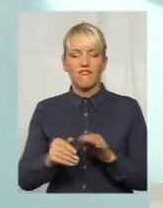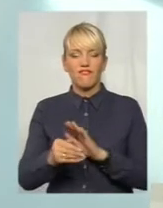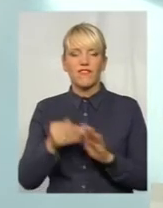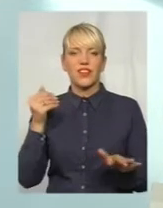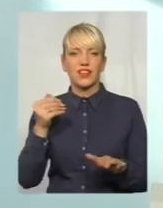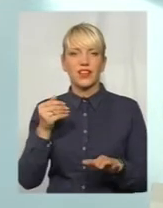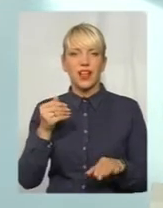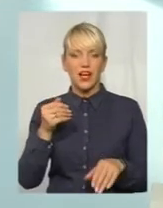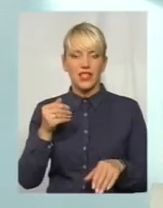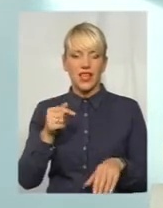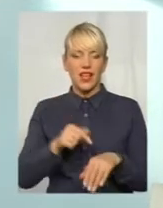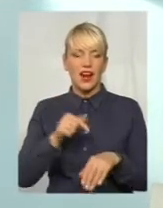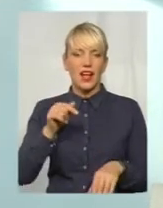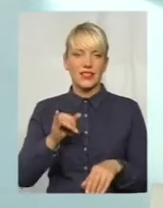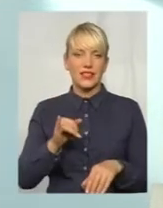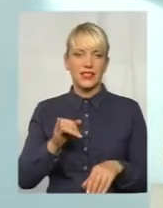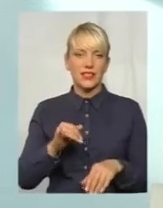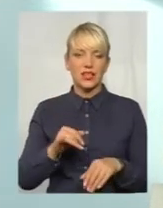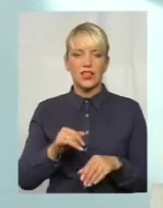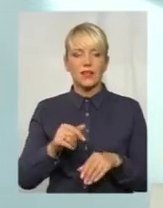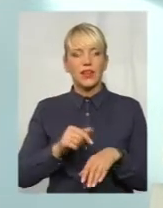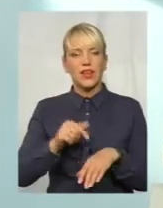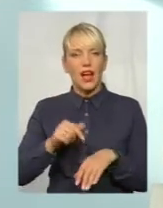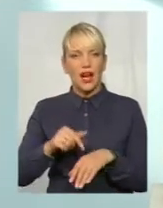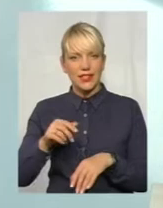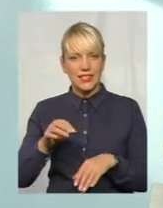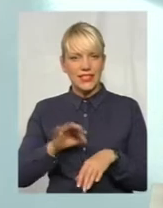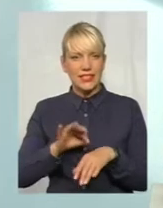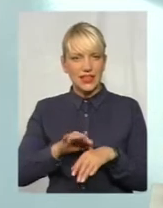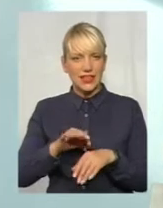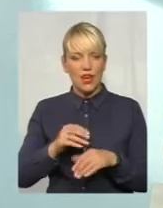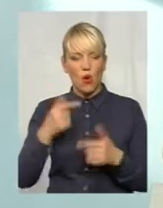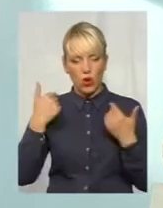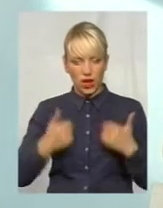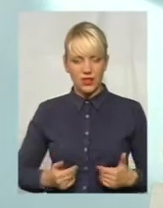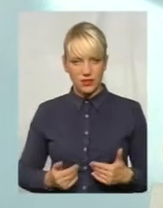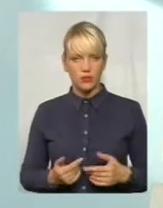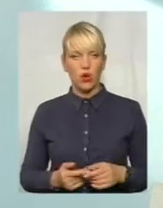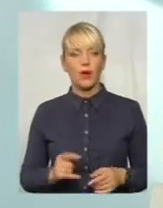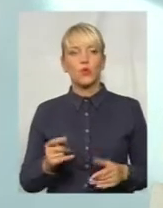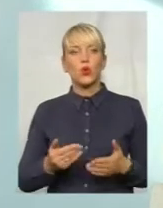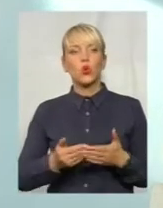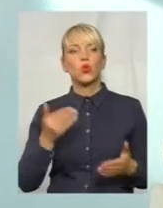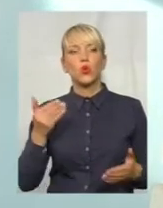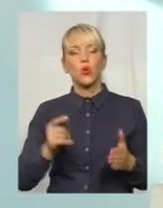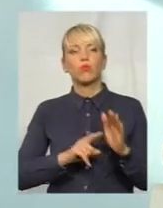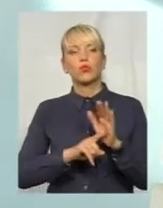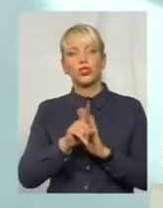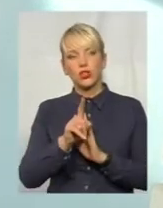відповідь імунного організму. До початку цього